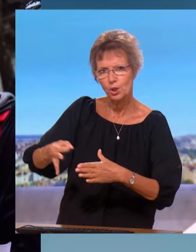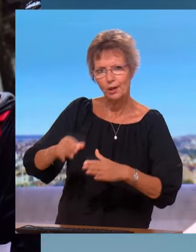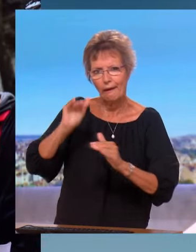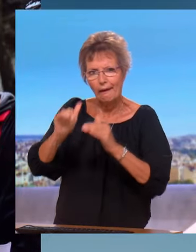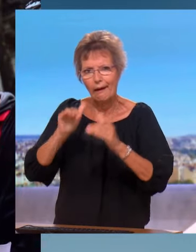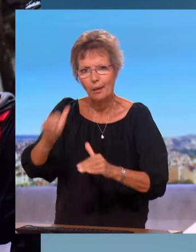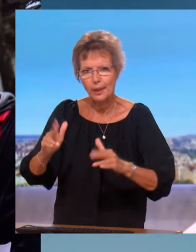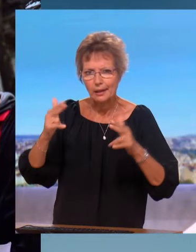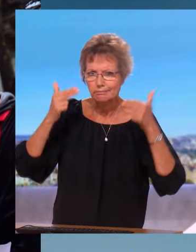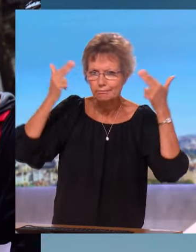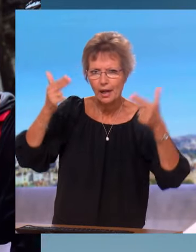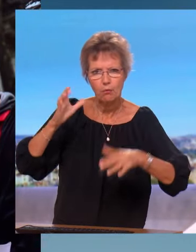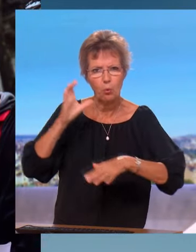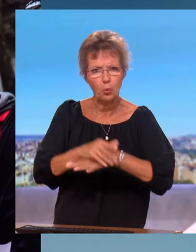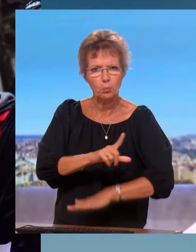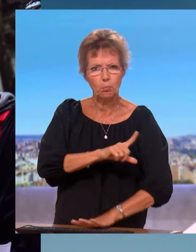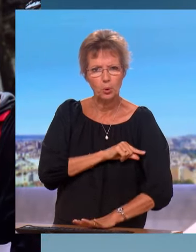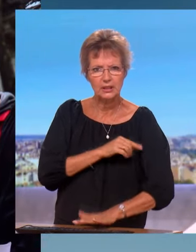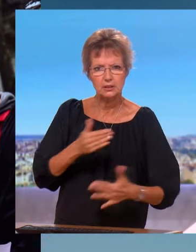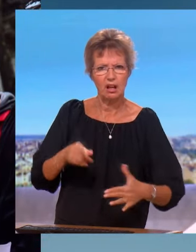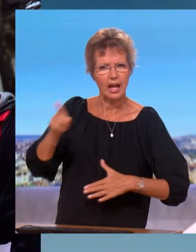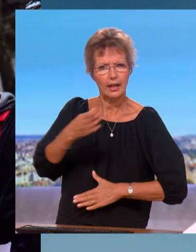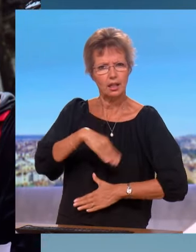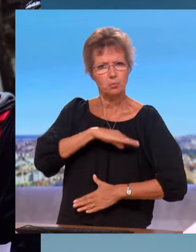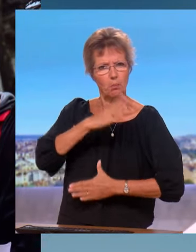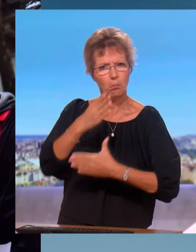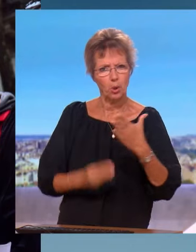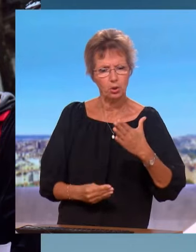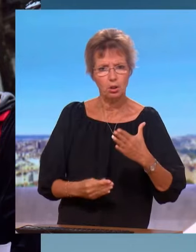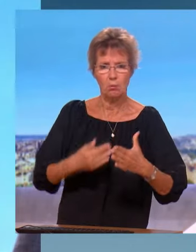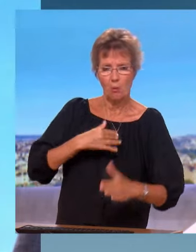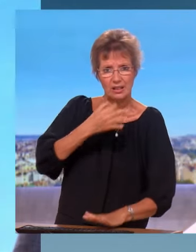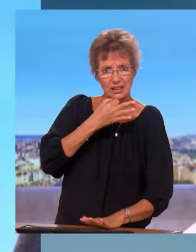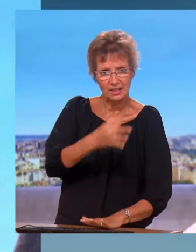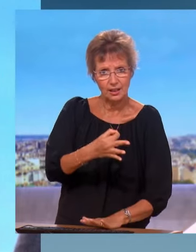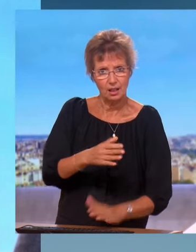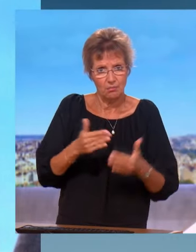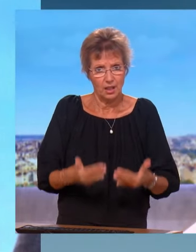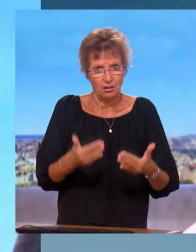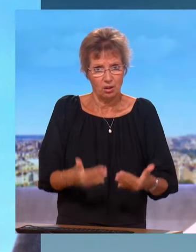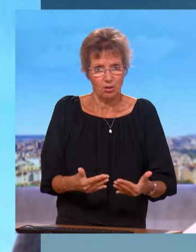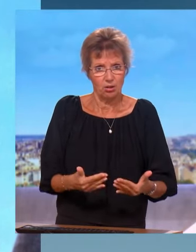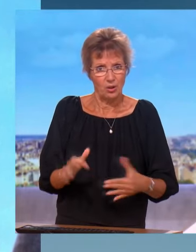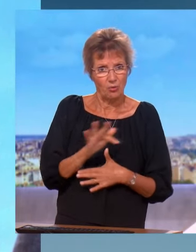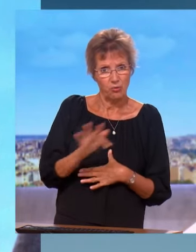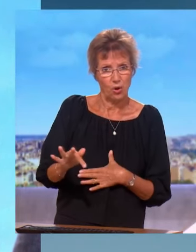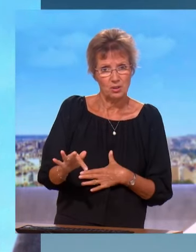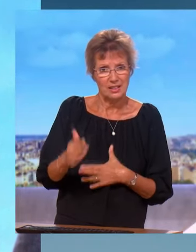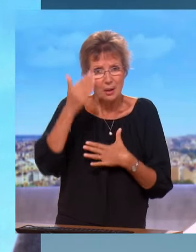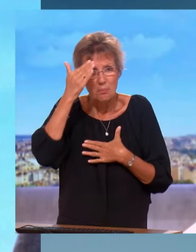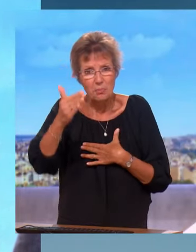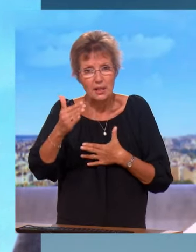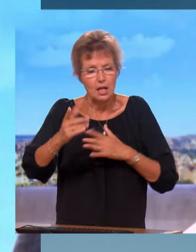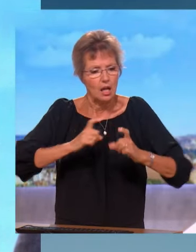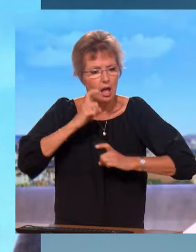'insurrection vis-à-vis de la police sur des propos irresponsables. Et je le dis, il est temps maintenant dans notre pays que celles et ceux qui agressent